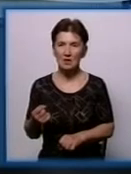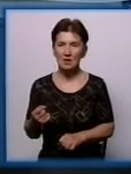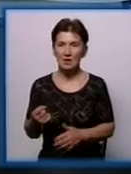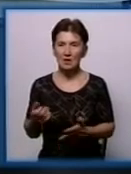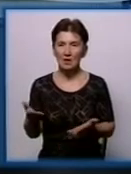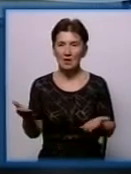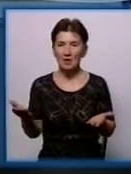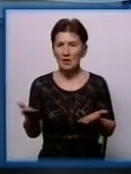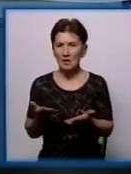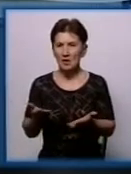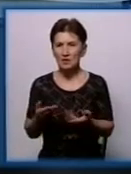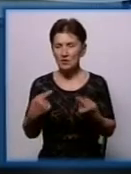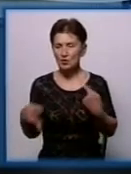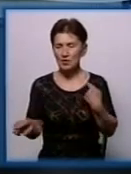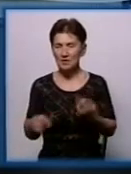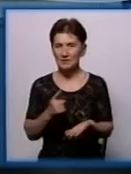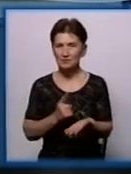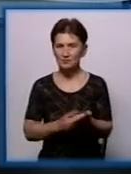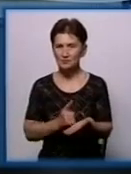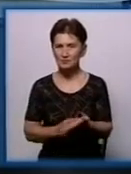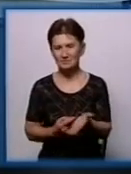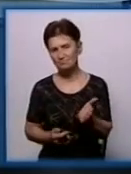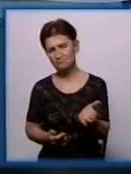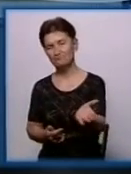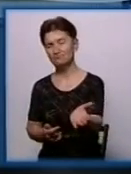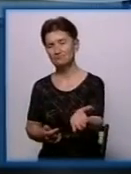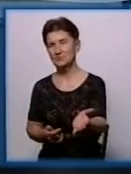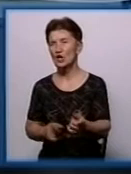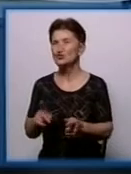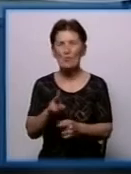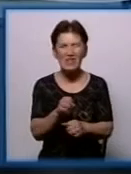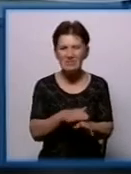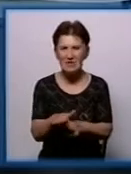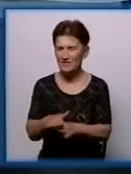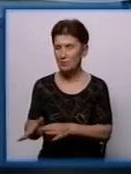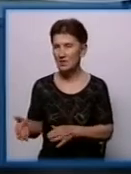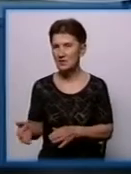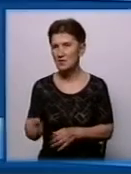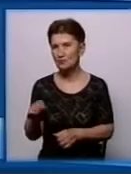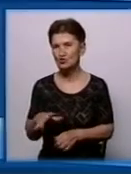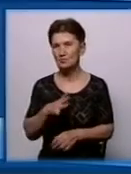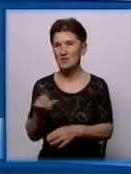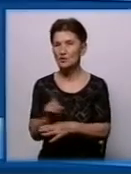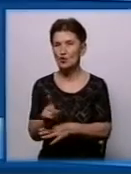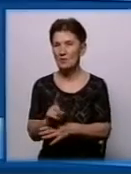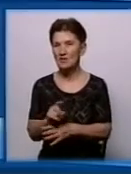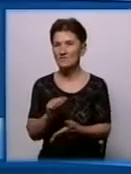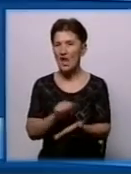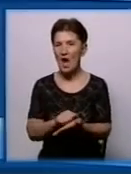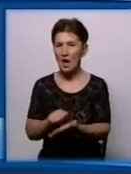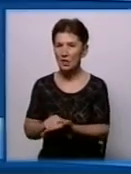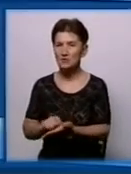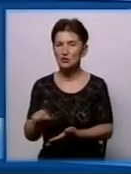інші аргументи до того, щоб не виконувати. Пред'являють інші нормативні акти, з якими вони стверджують те, що ці